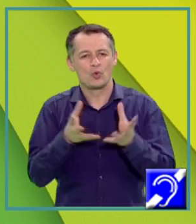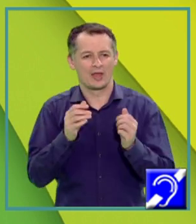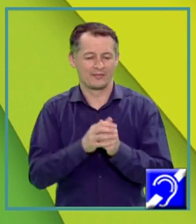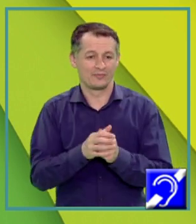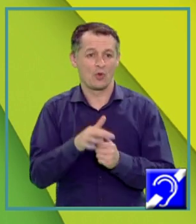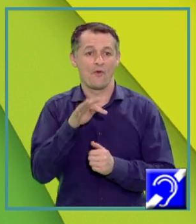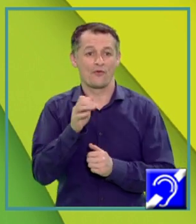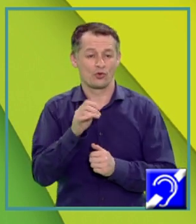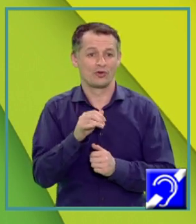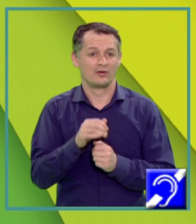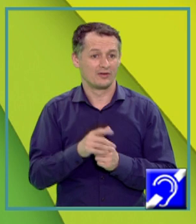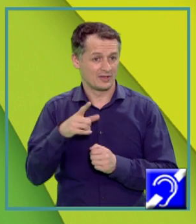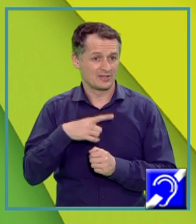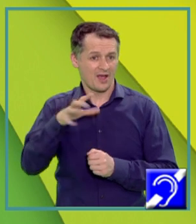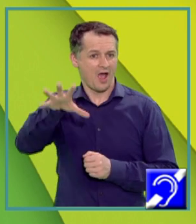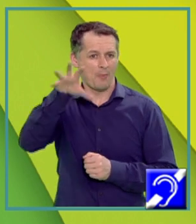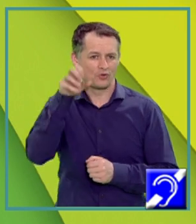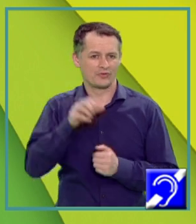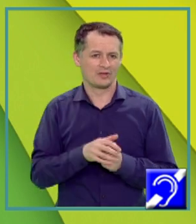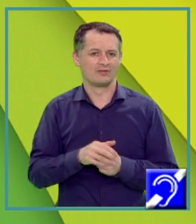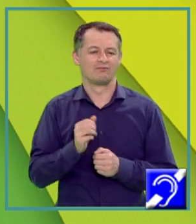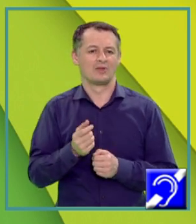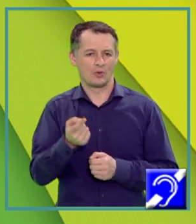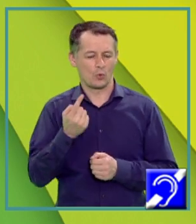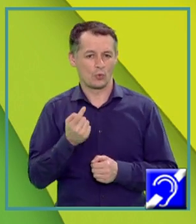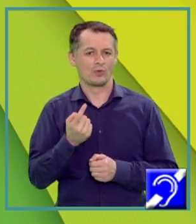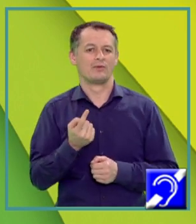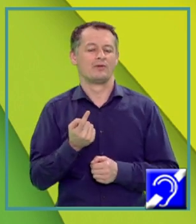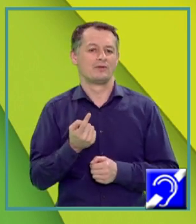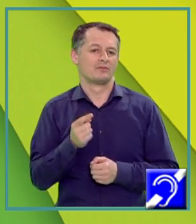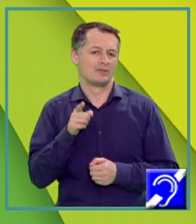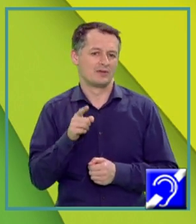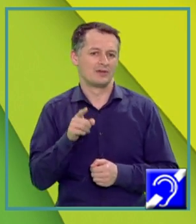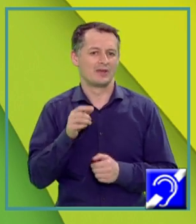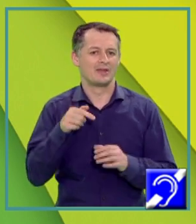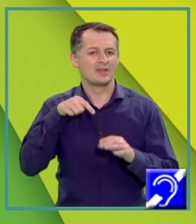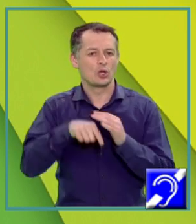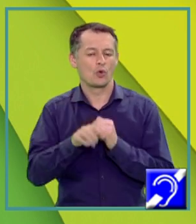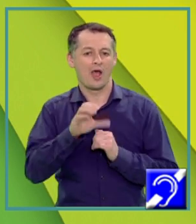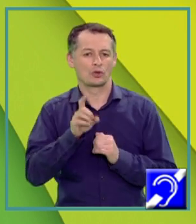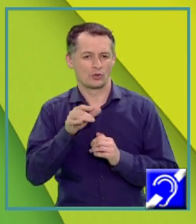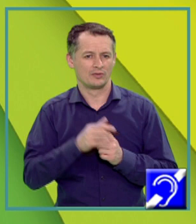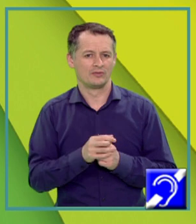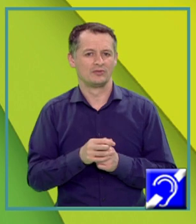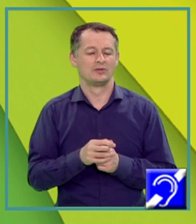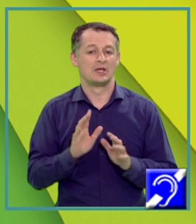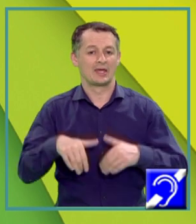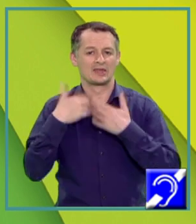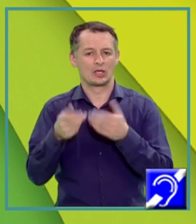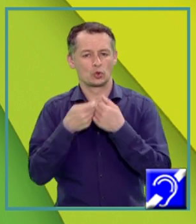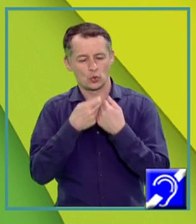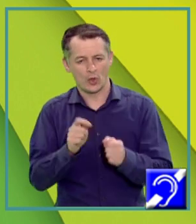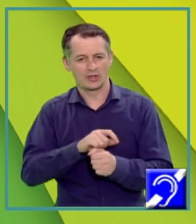incident este absorbit de un electron din interiorul catodului, cedându-i acestuia întreaga sa